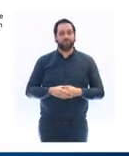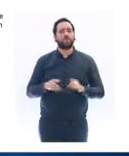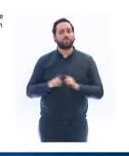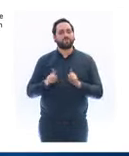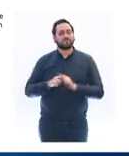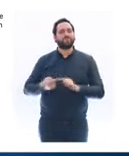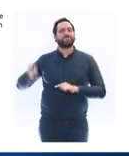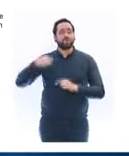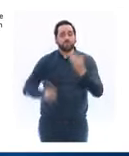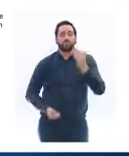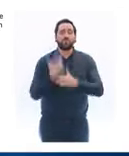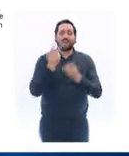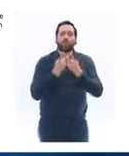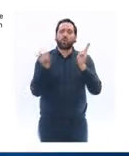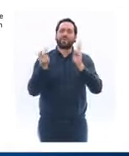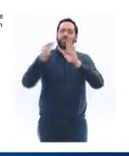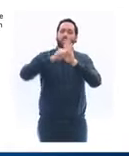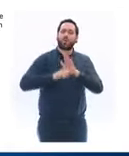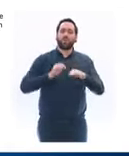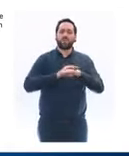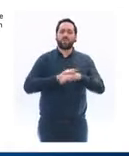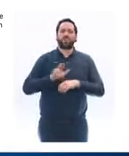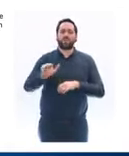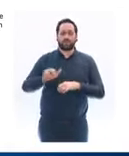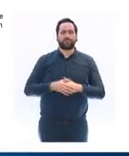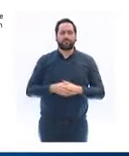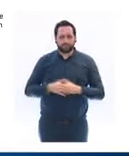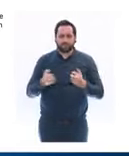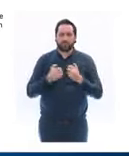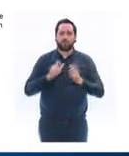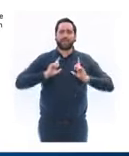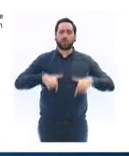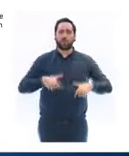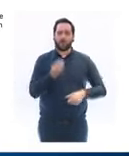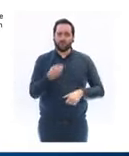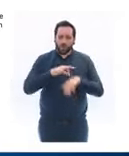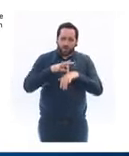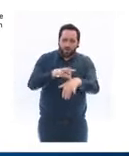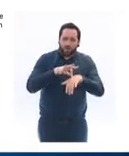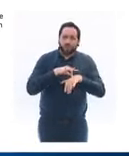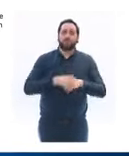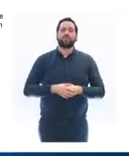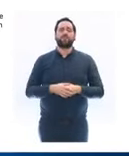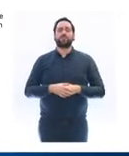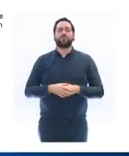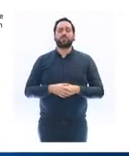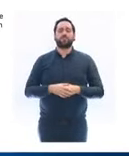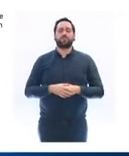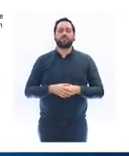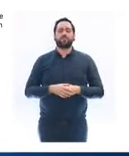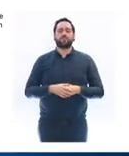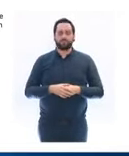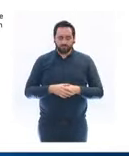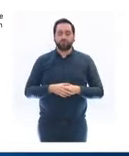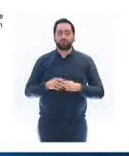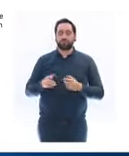de mars. pour accompagner un enfant à l'école ou aller le chercher, pour se rendre dans un service